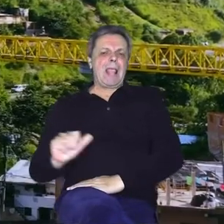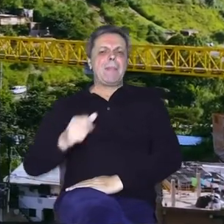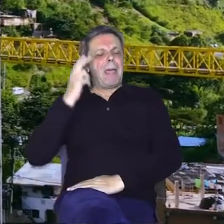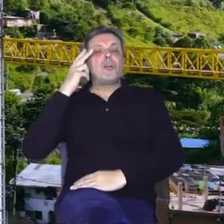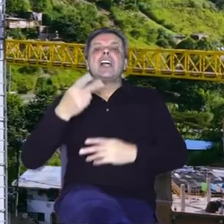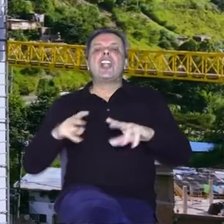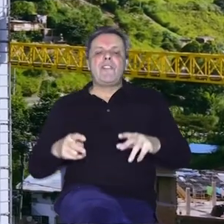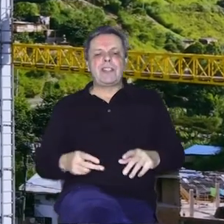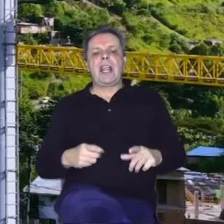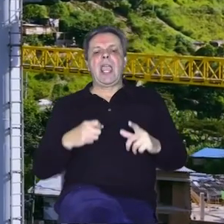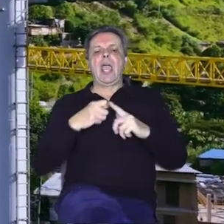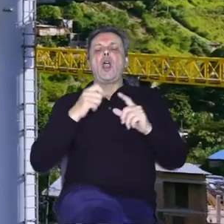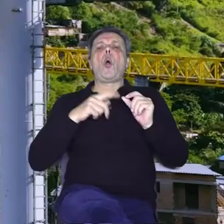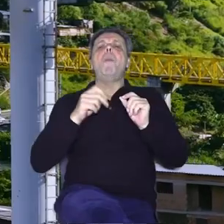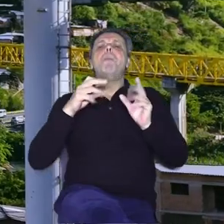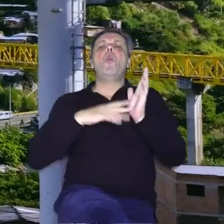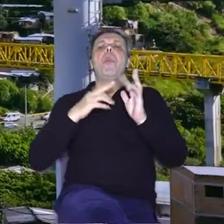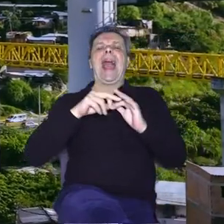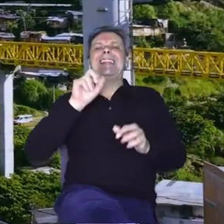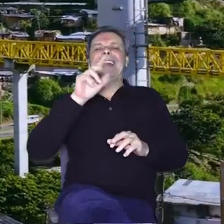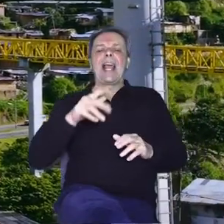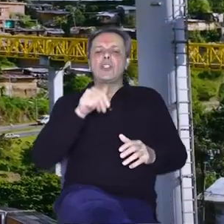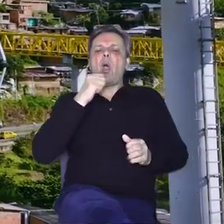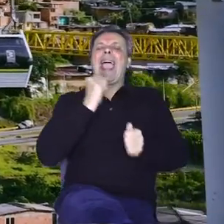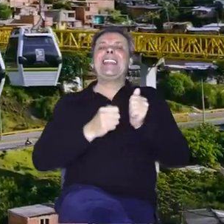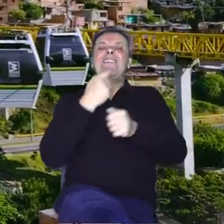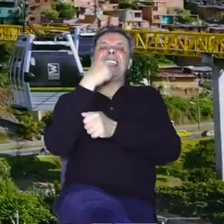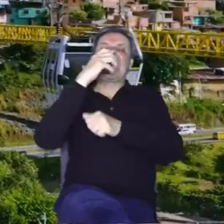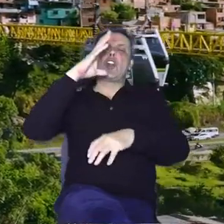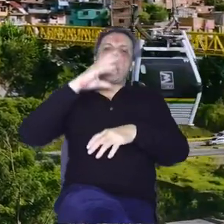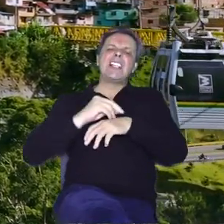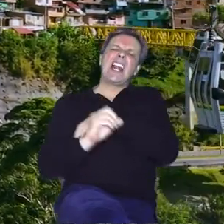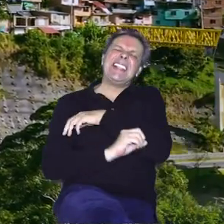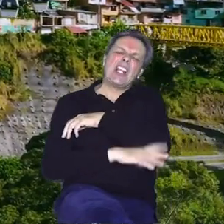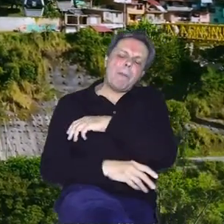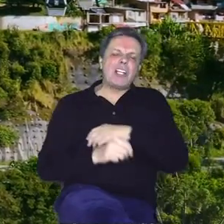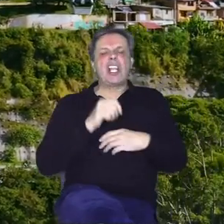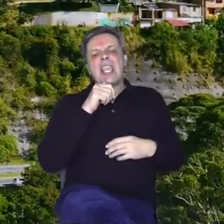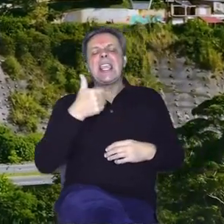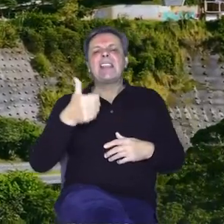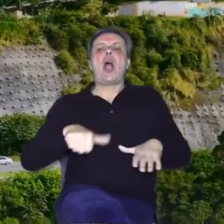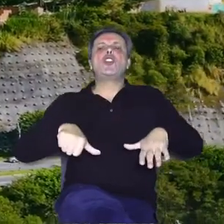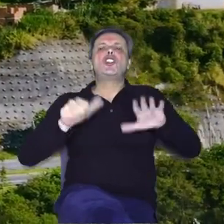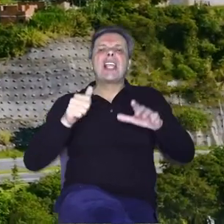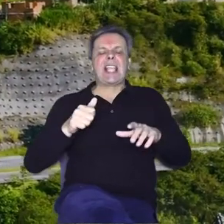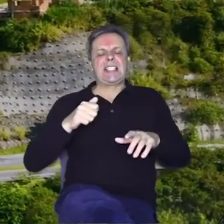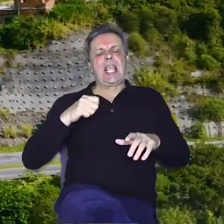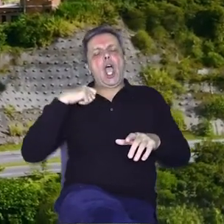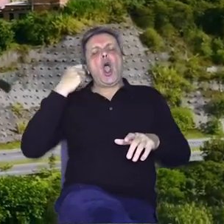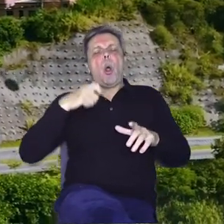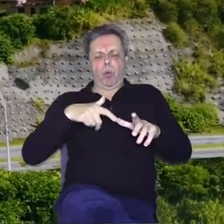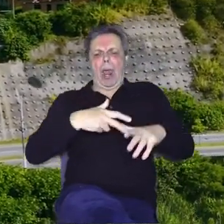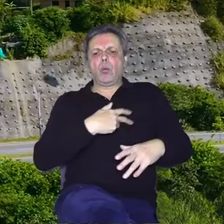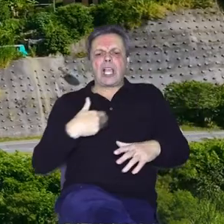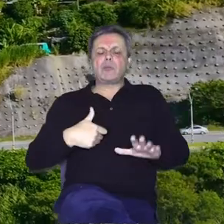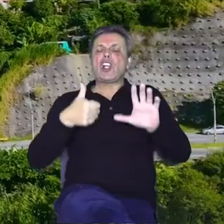Najpoznatija četvrti je svakako Komuna 13, koja je divlje izgrađeno nasadlje siromašnih i jedna od 16 komuna u gradu